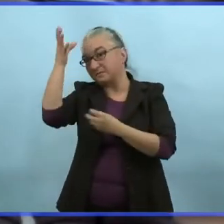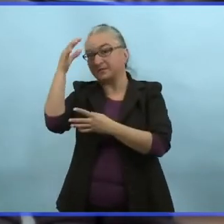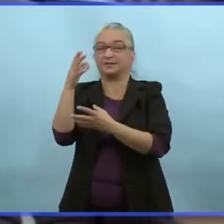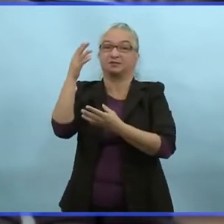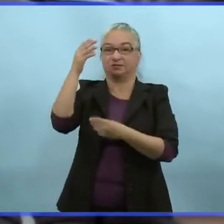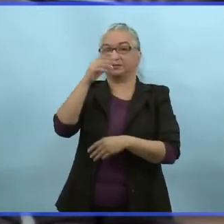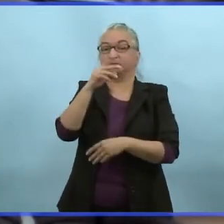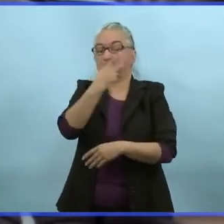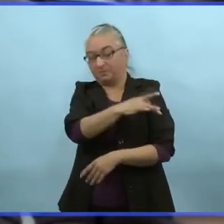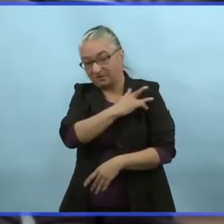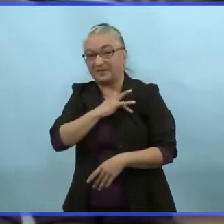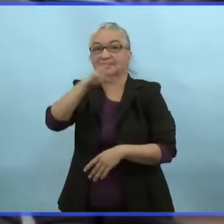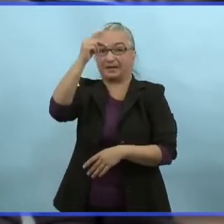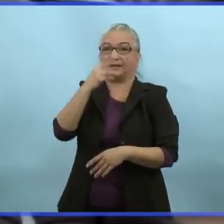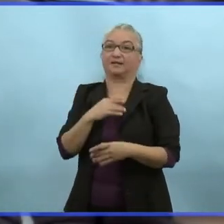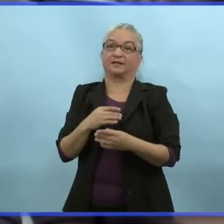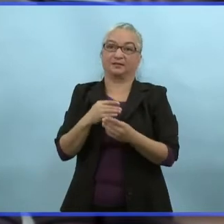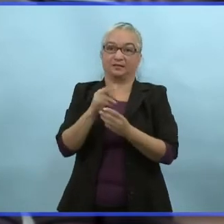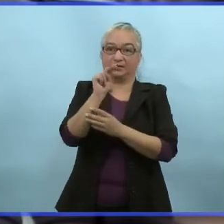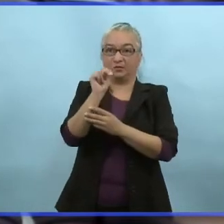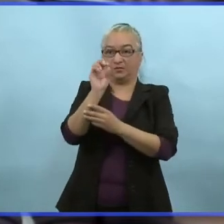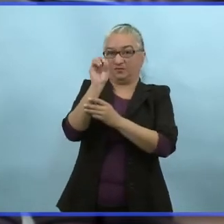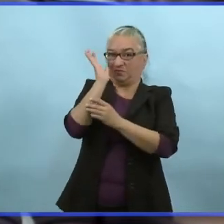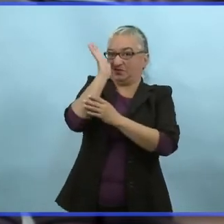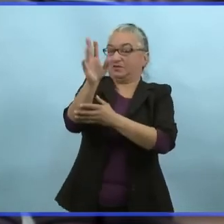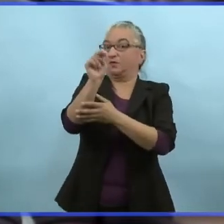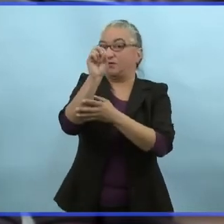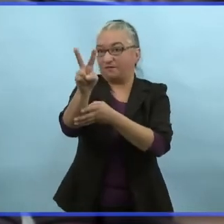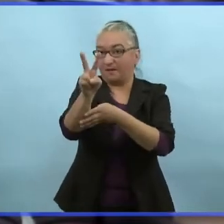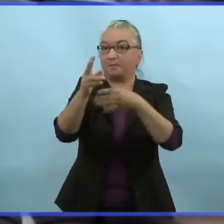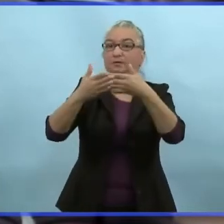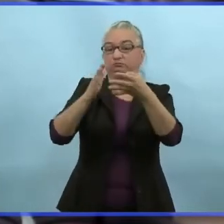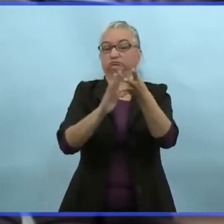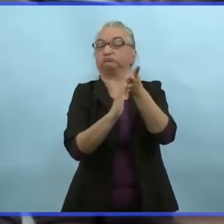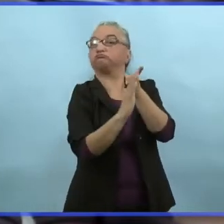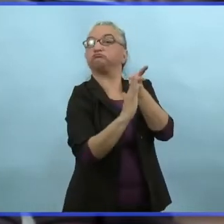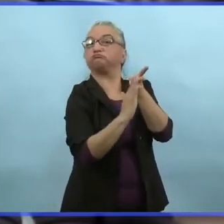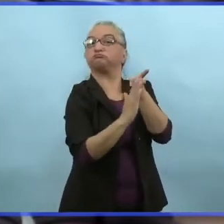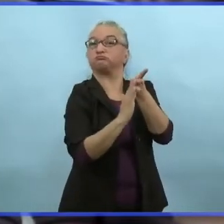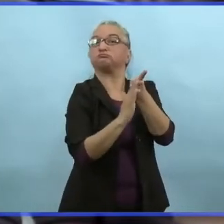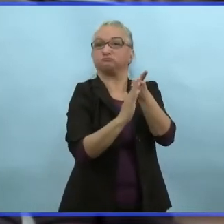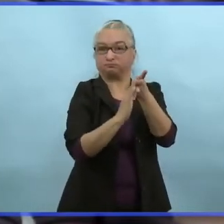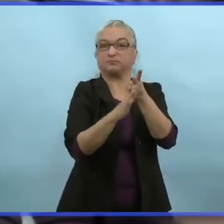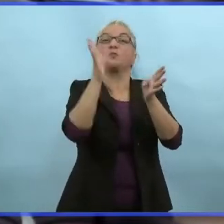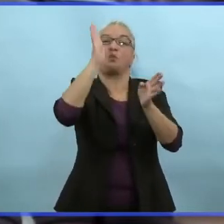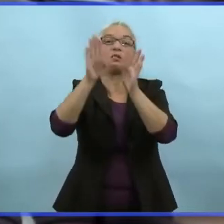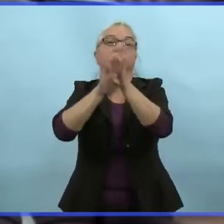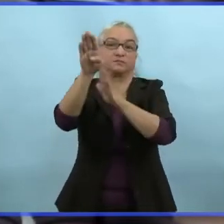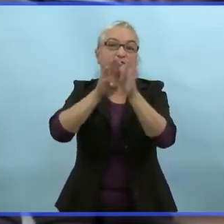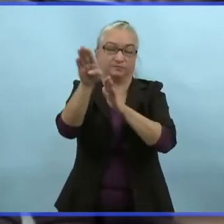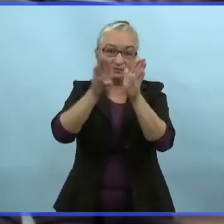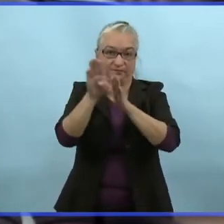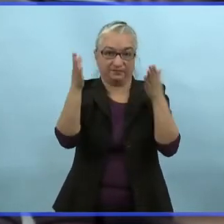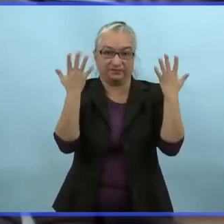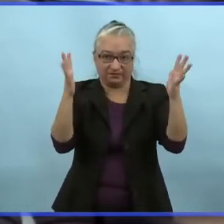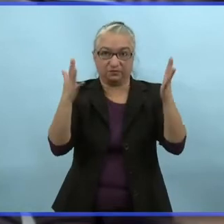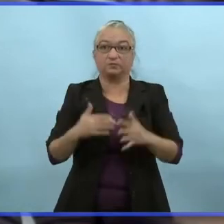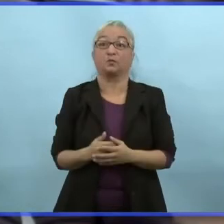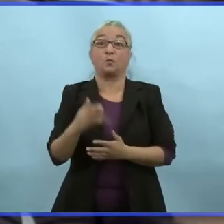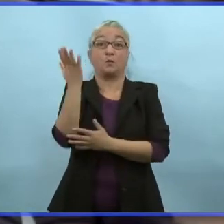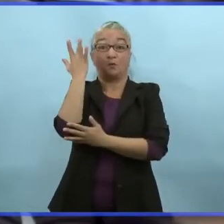pour pouvoir lire aussi le code fédéral devrait être fini d'ici la mi-novembre.